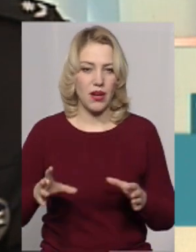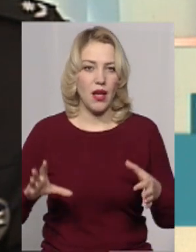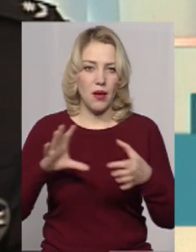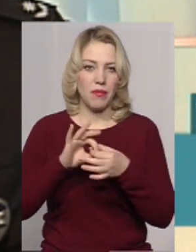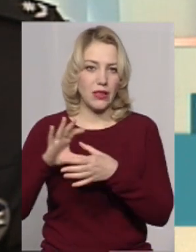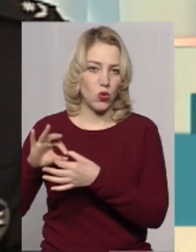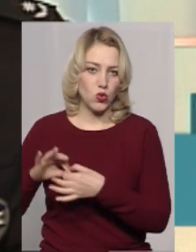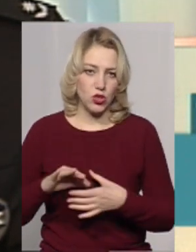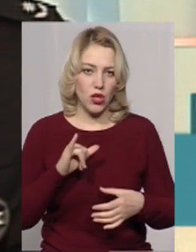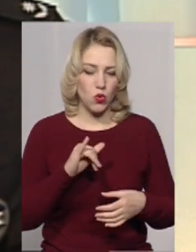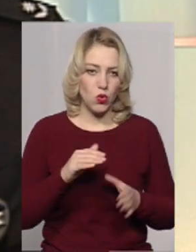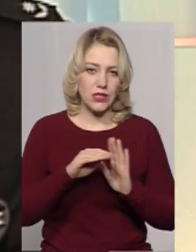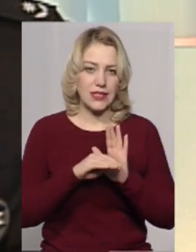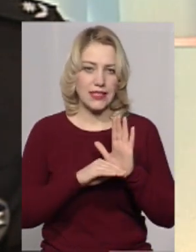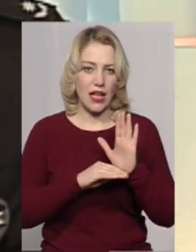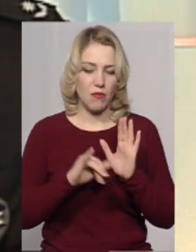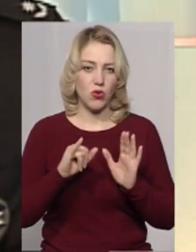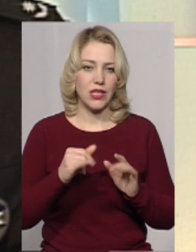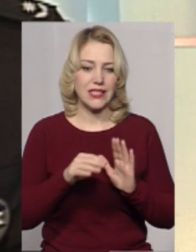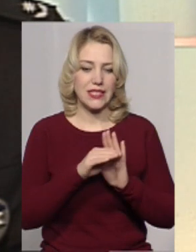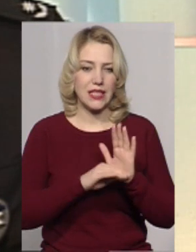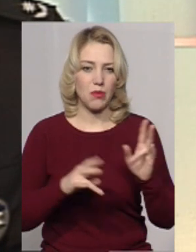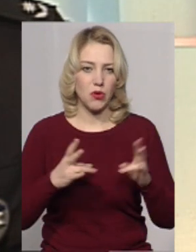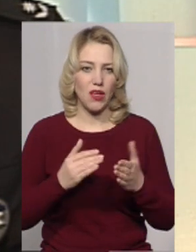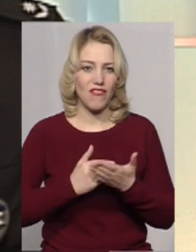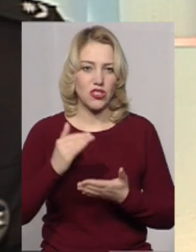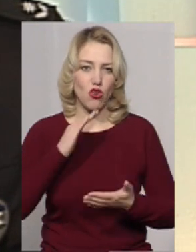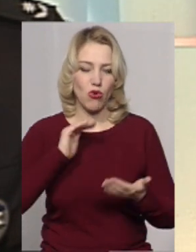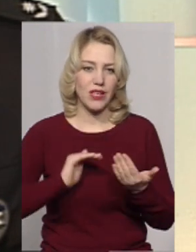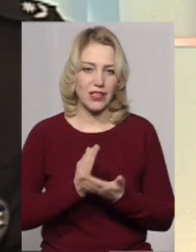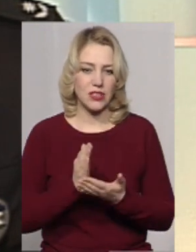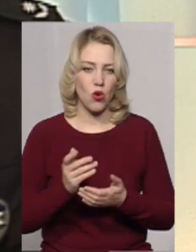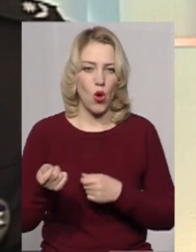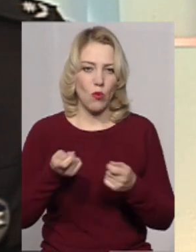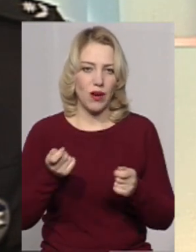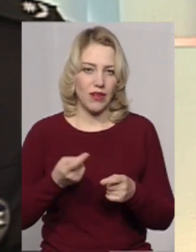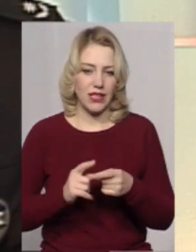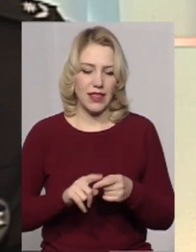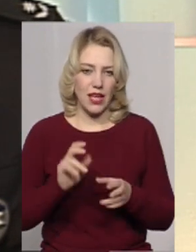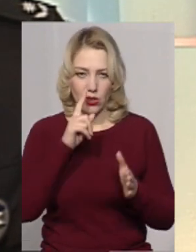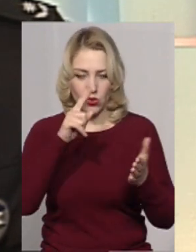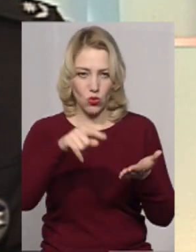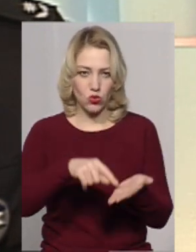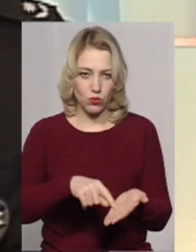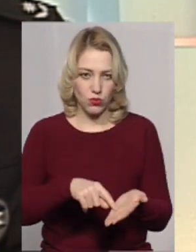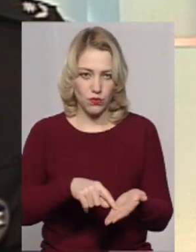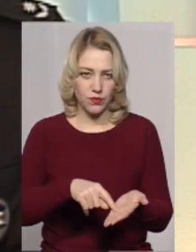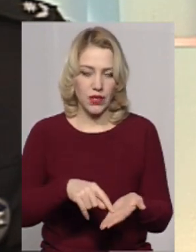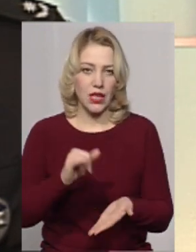і тепер система потребує високоякісного управління нею, і доступу, і